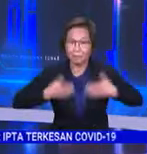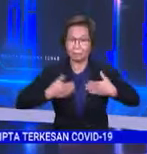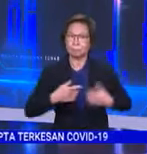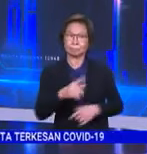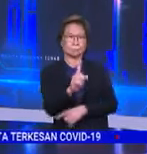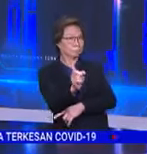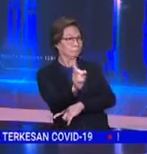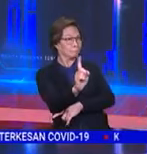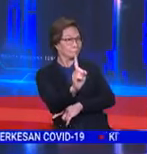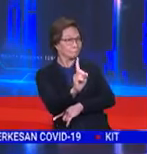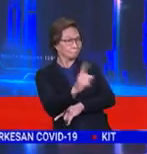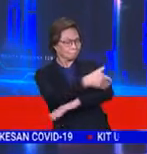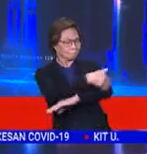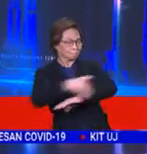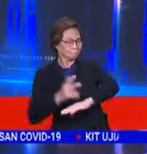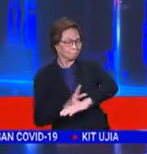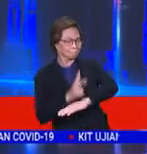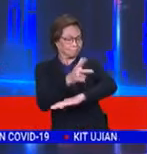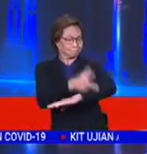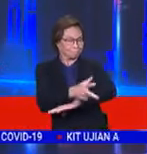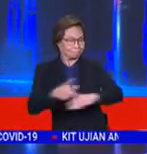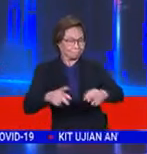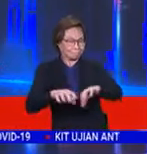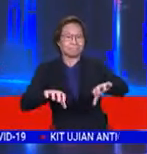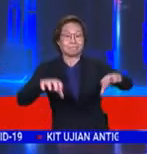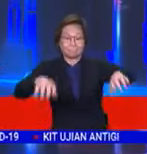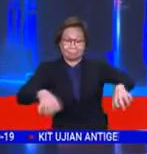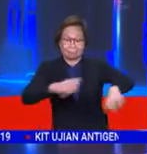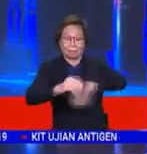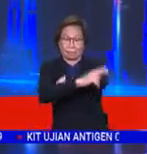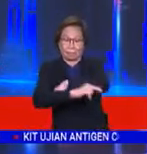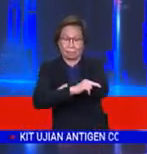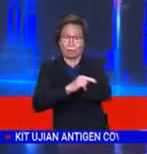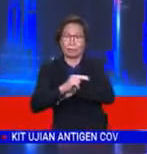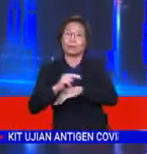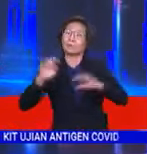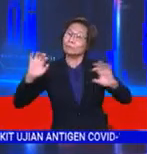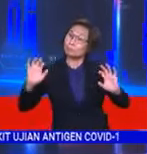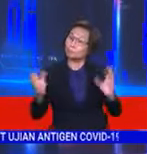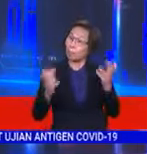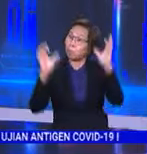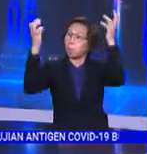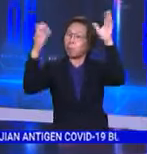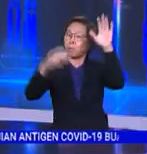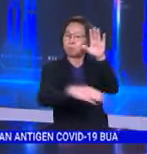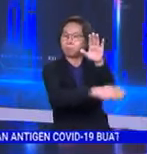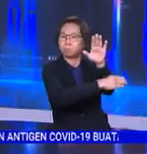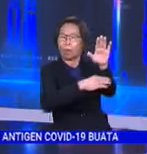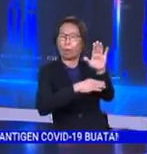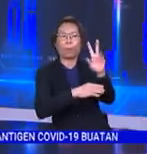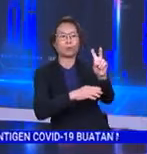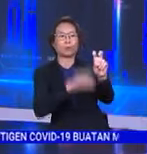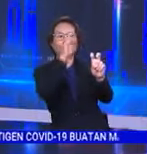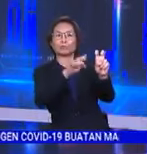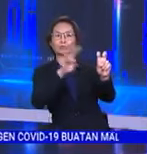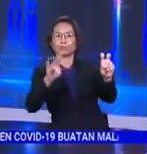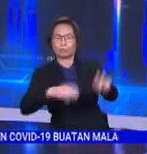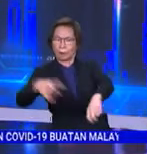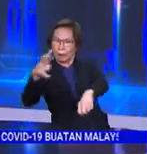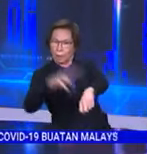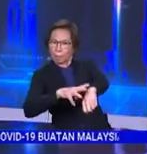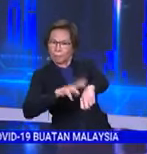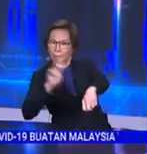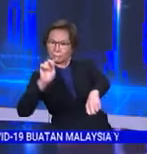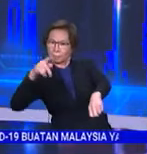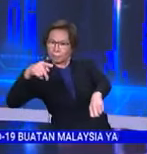Jangan cuba merentas daerah dan negeri bersempena Aidiladha 20 Julai ini. Itu amaran timbalan Perdana